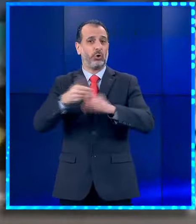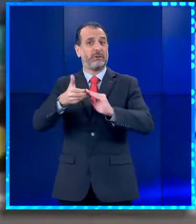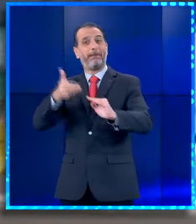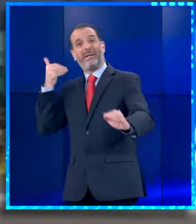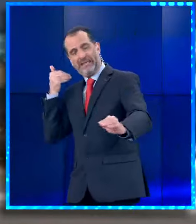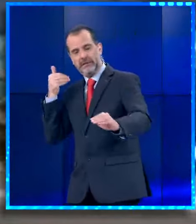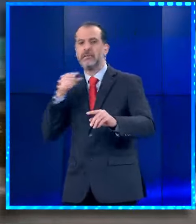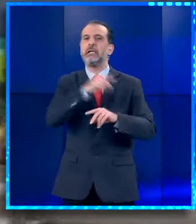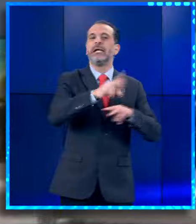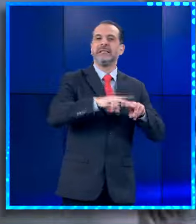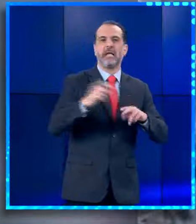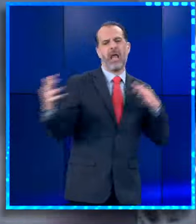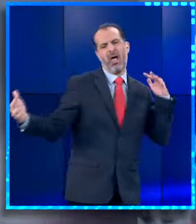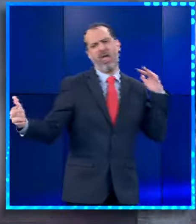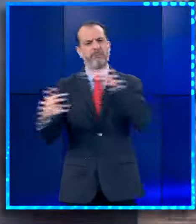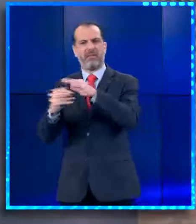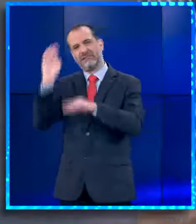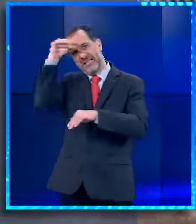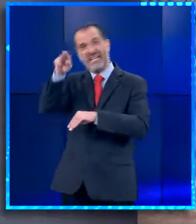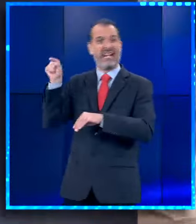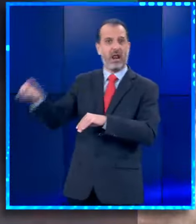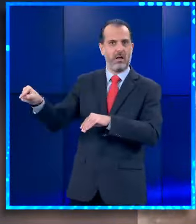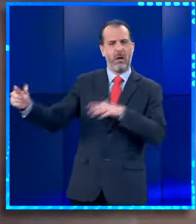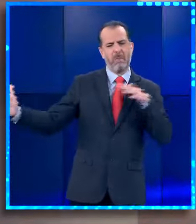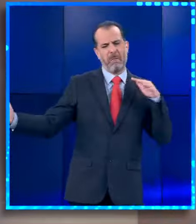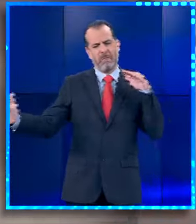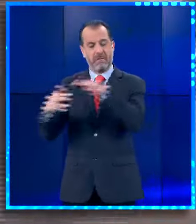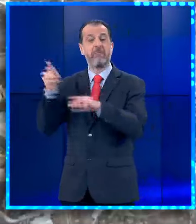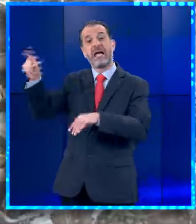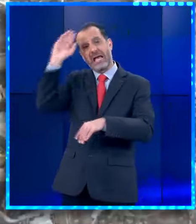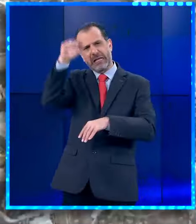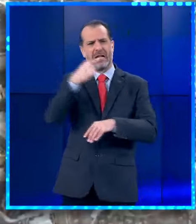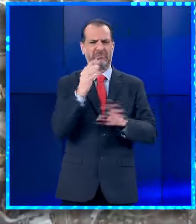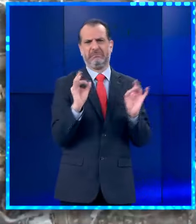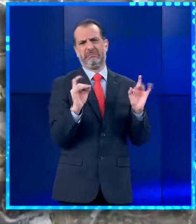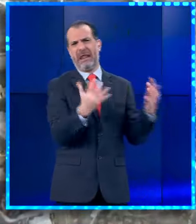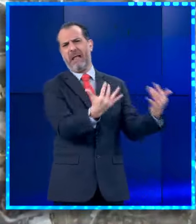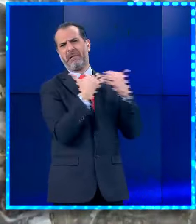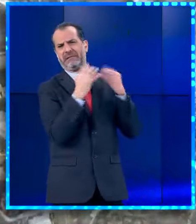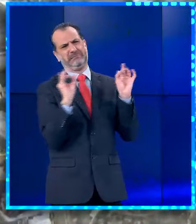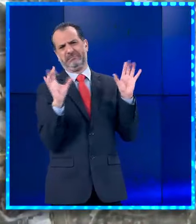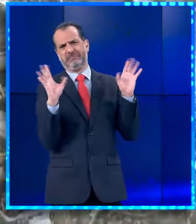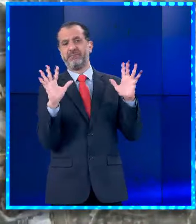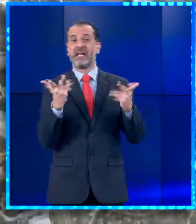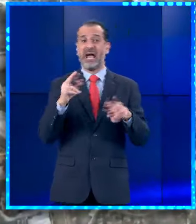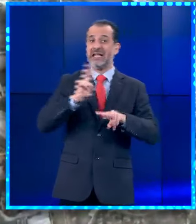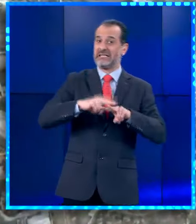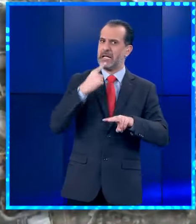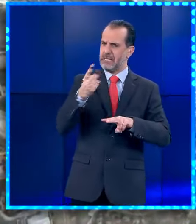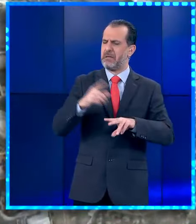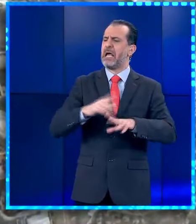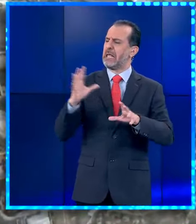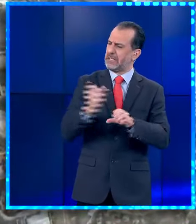Ισραηλινό χτύπημα στην Τεχεράνη. Το Ιράν επιχειρεί να υποβαθμίσει την επίθεση, ωστόσο οι Ισραηλινοί υποστηρίζουν ότι